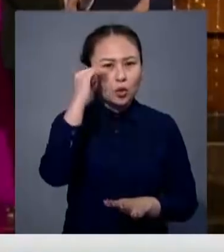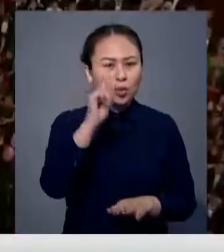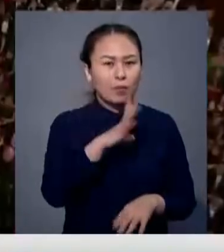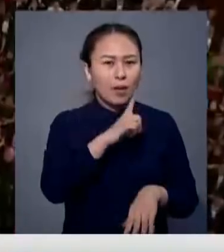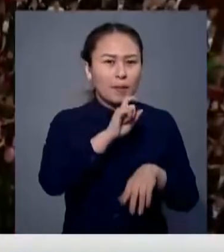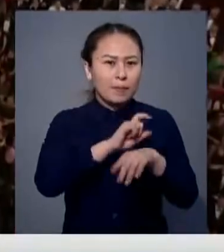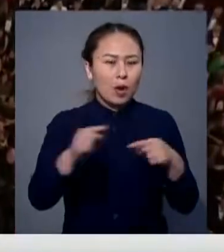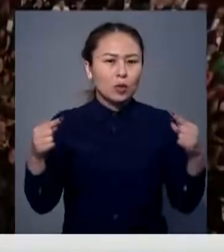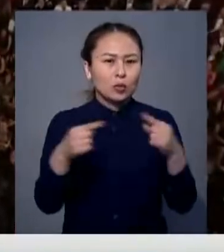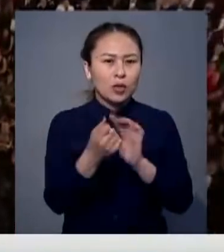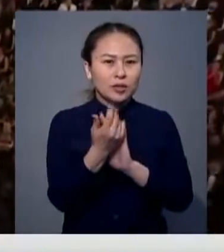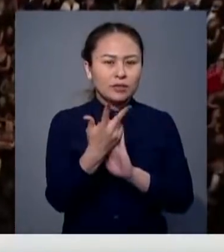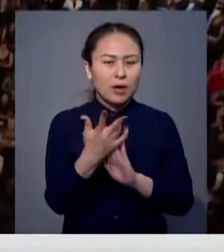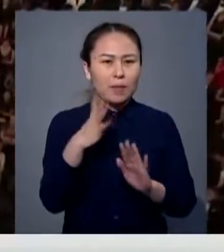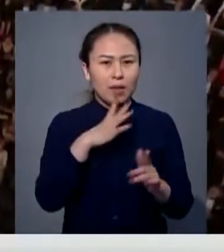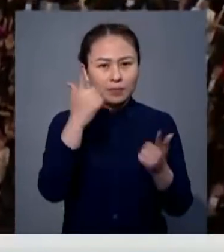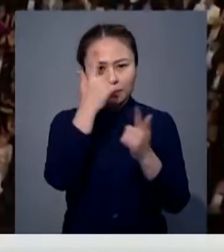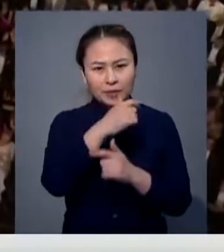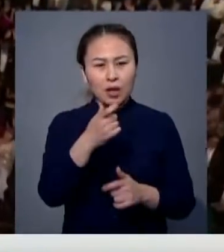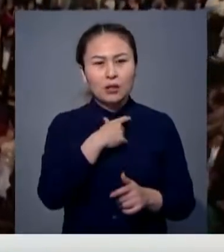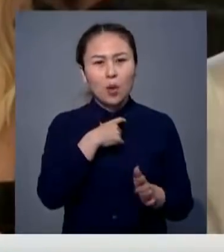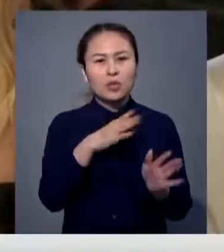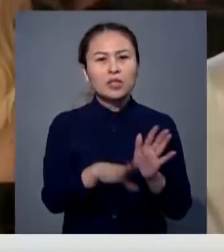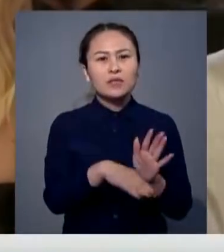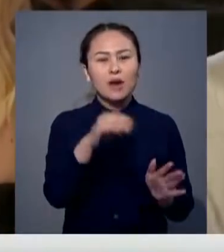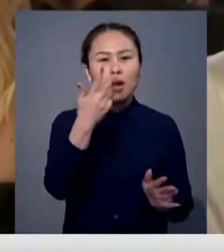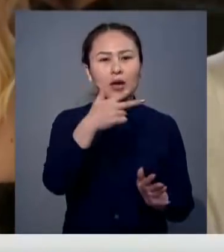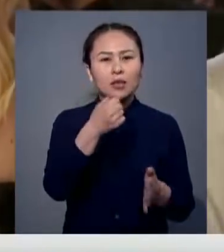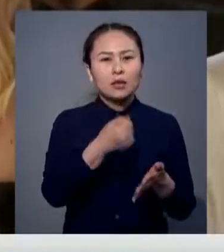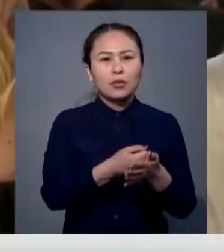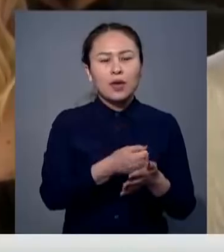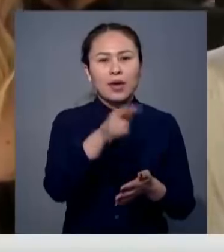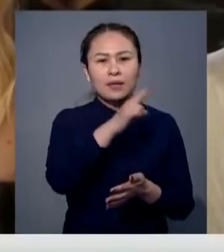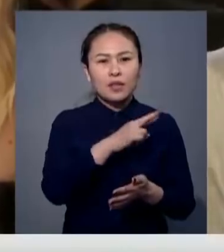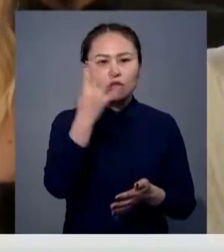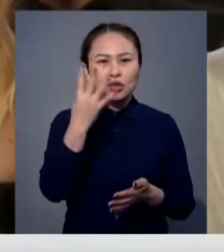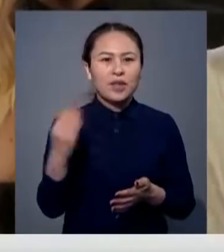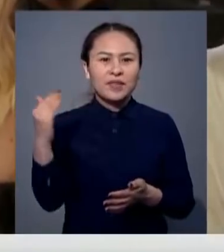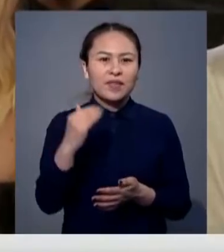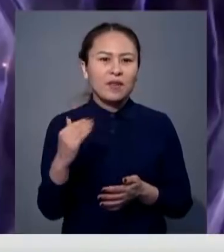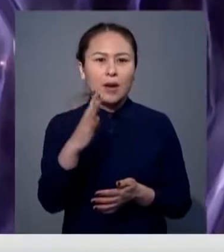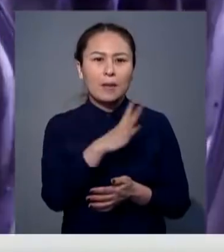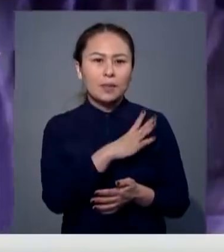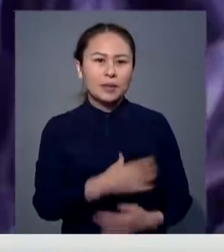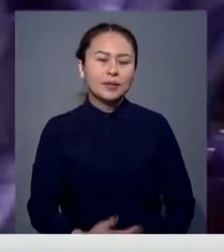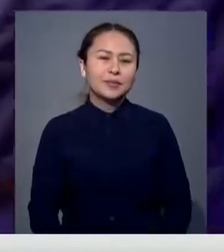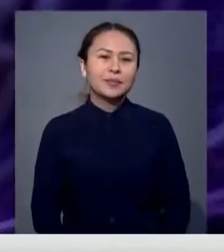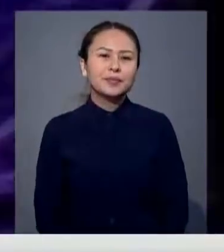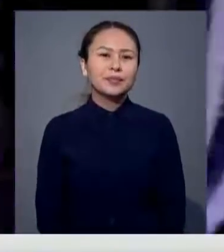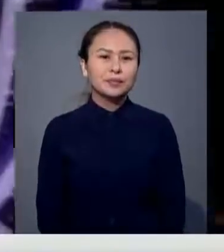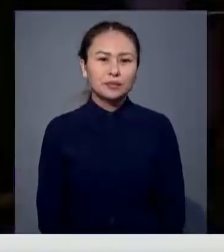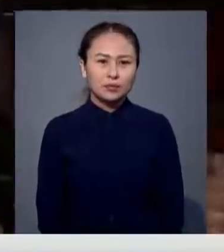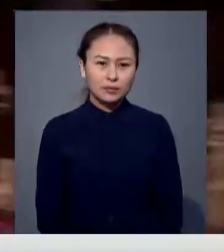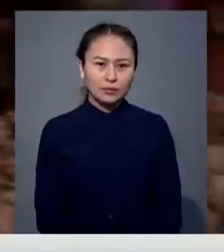тізімі 13-ші күні белгілі болды. Дауспері болса қанқтардың 30-ына нақпанның 4 аралығында өтті. Арайылым жасылық қызы Асел